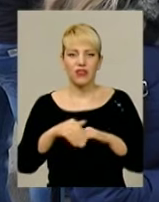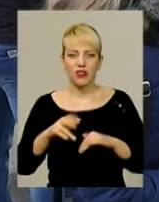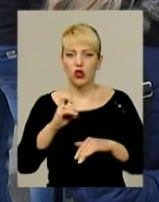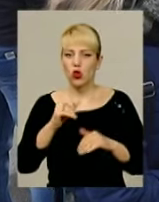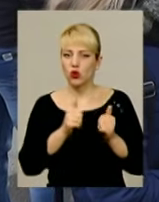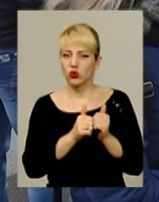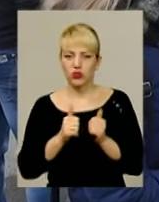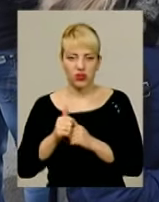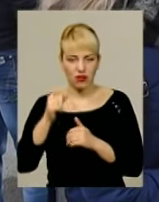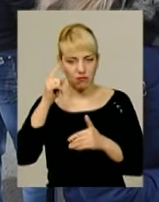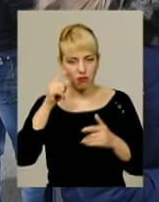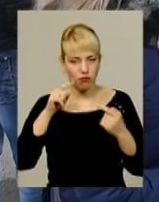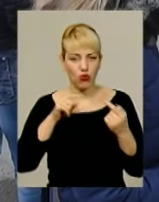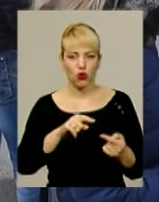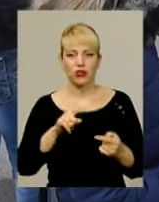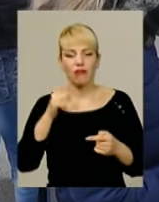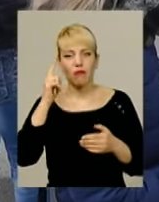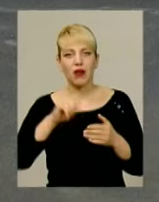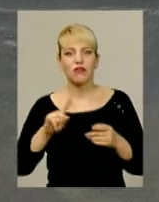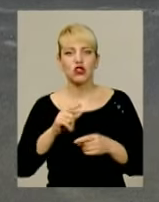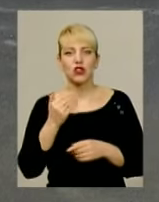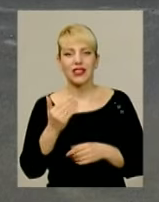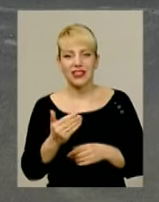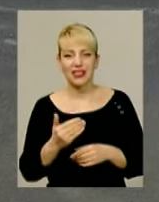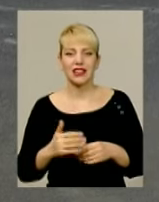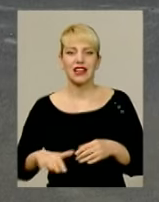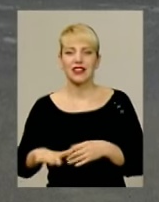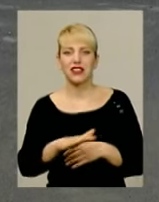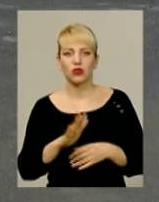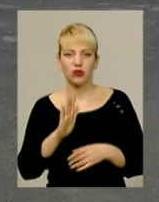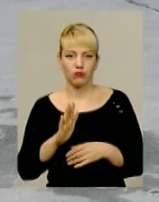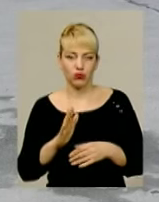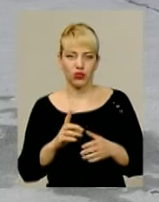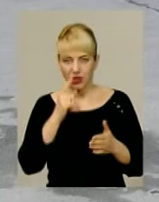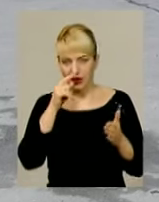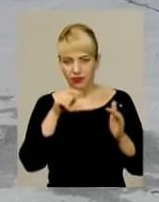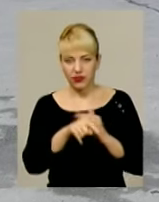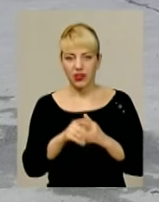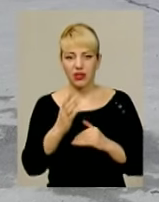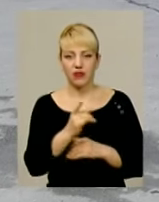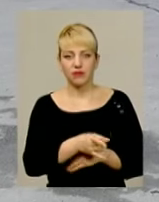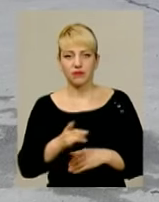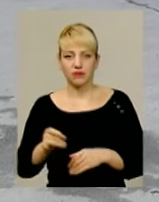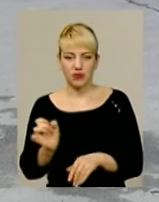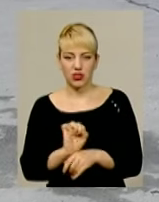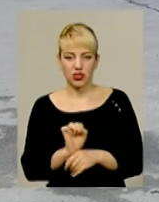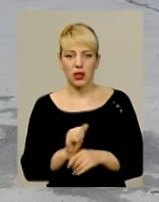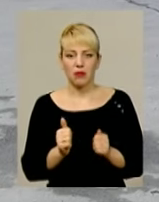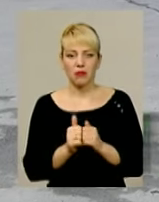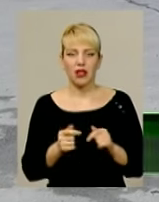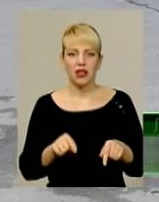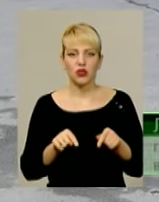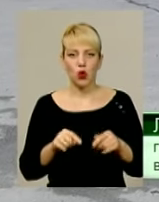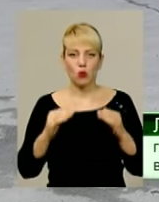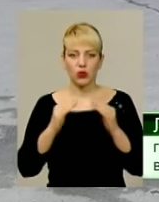проти, бо впевнені, тоді їхня територія стане пристановищем для чужих авто. Біля цього будинку парковочних